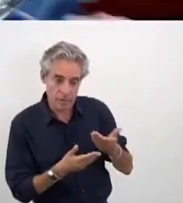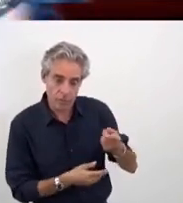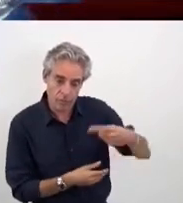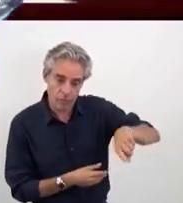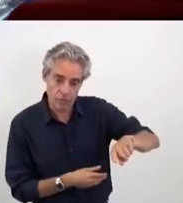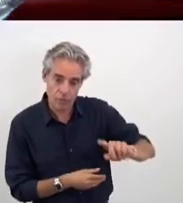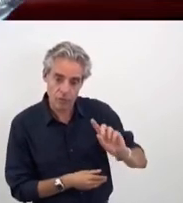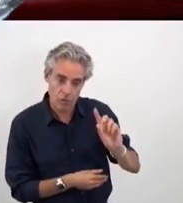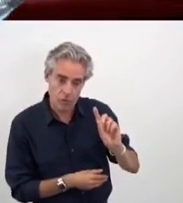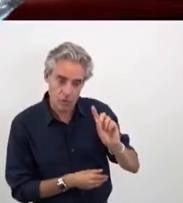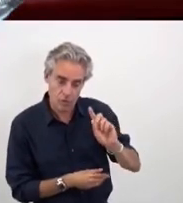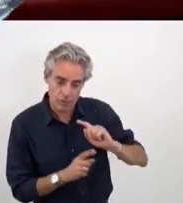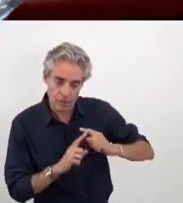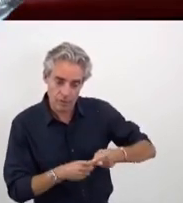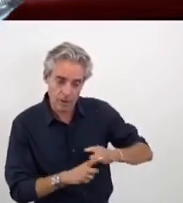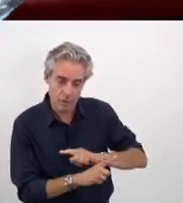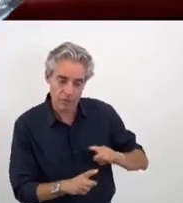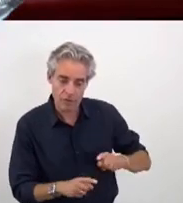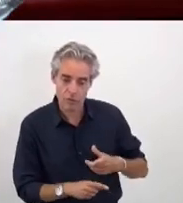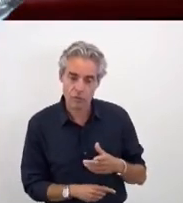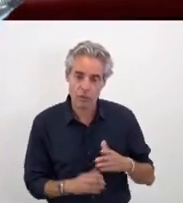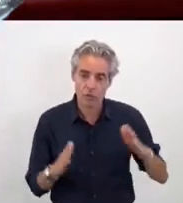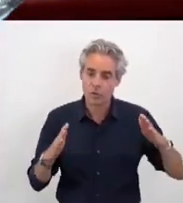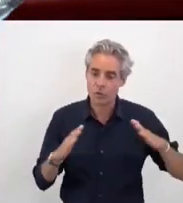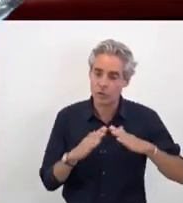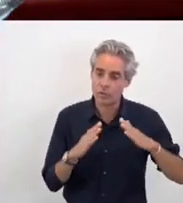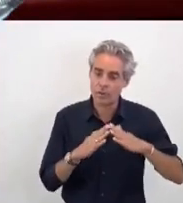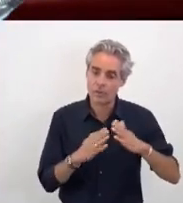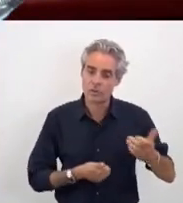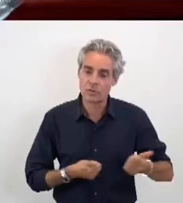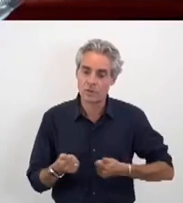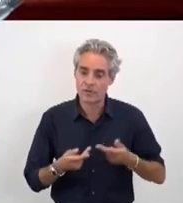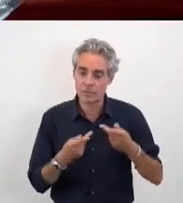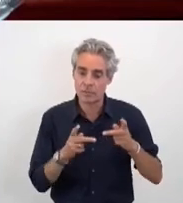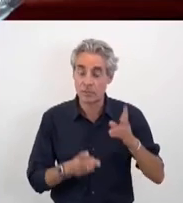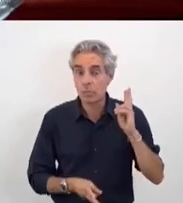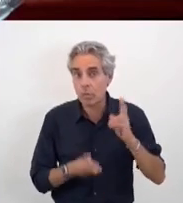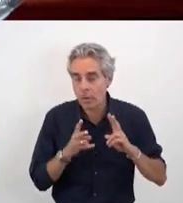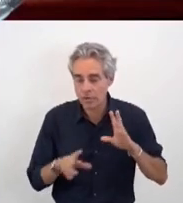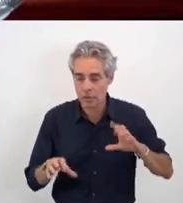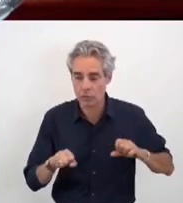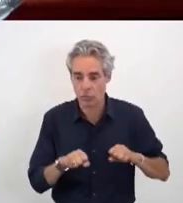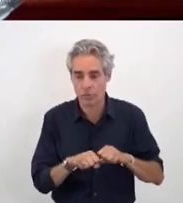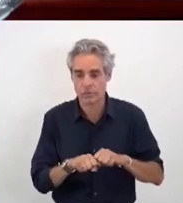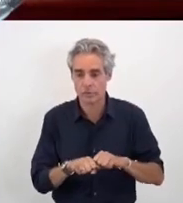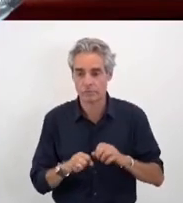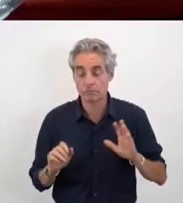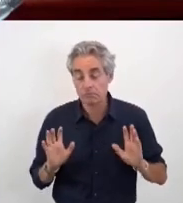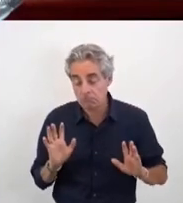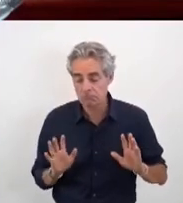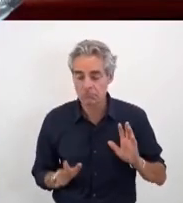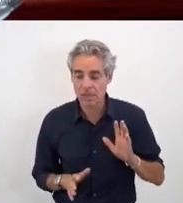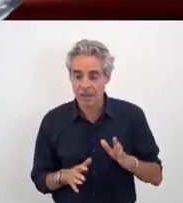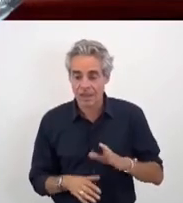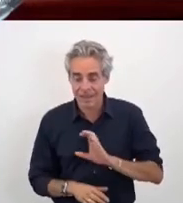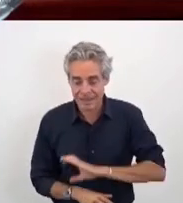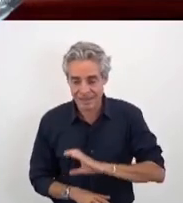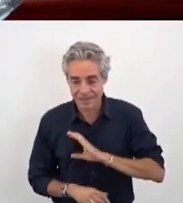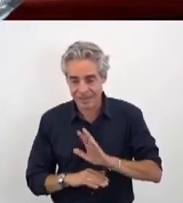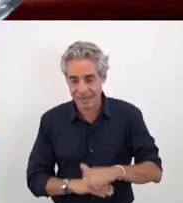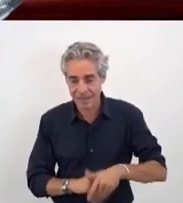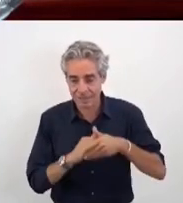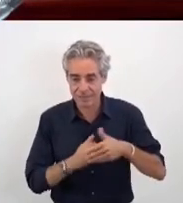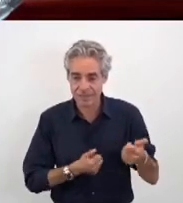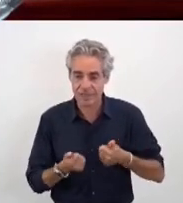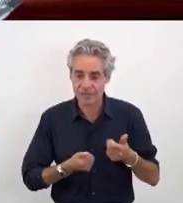plus totalement convaincu qu'une maison des services publics pourrait suffire à ramener du service public.